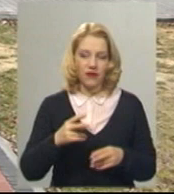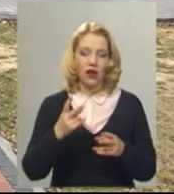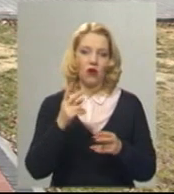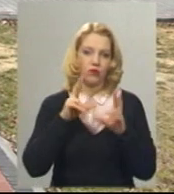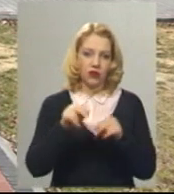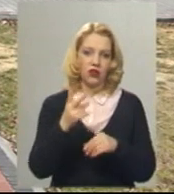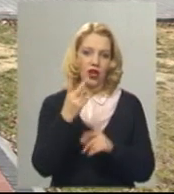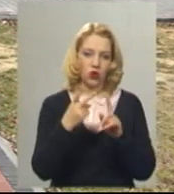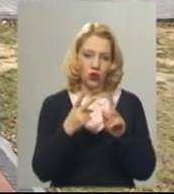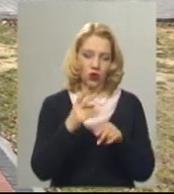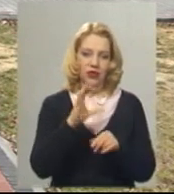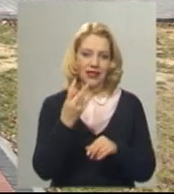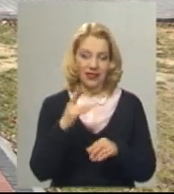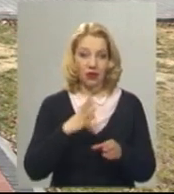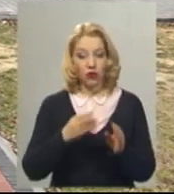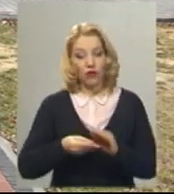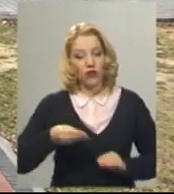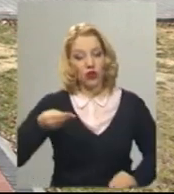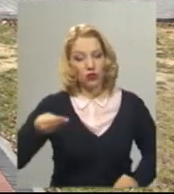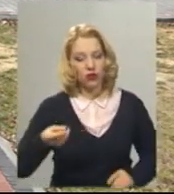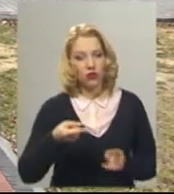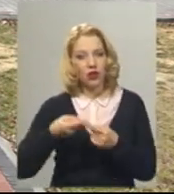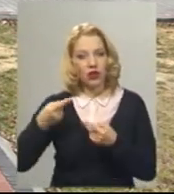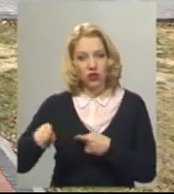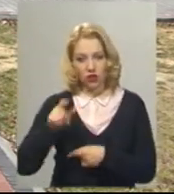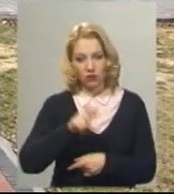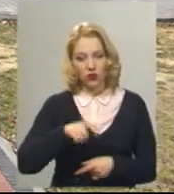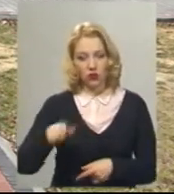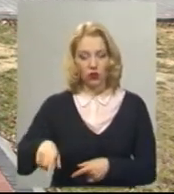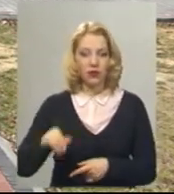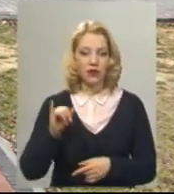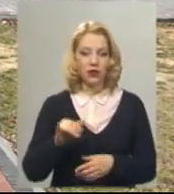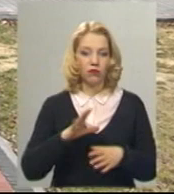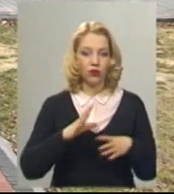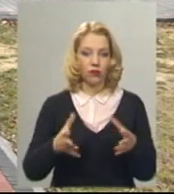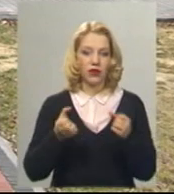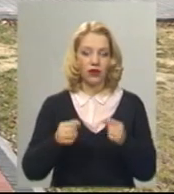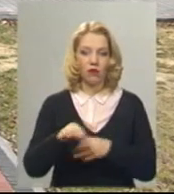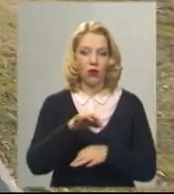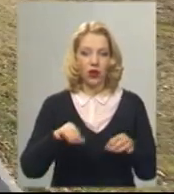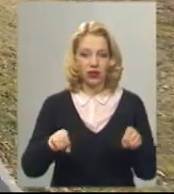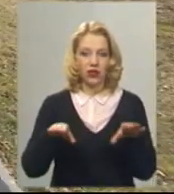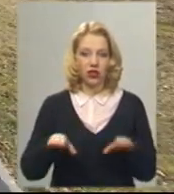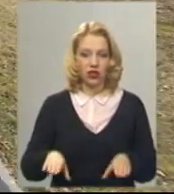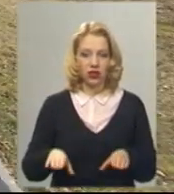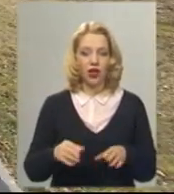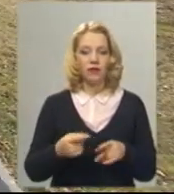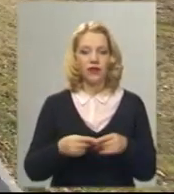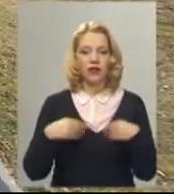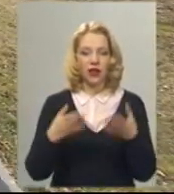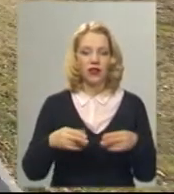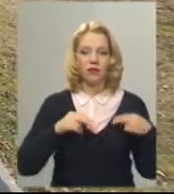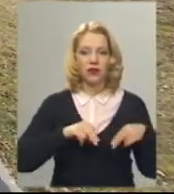дане питання вже винеслося, але іншим особам. І було прийняти проєкти рішення. Дали працівнику